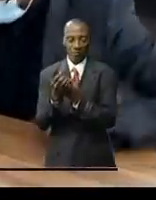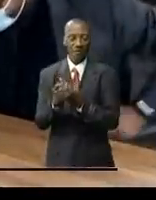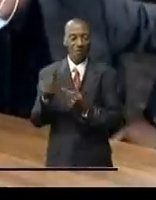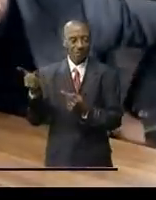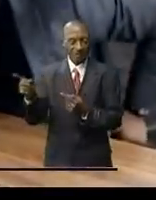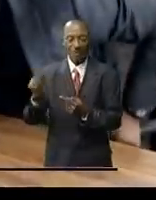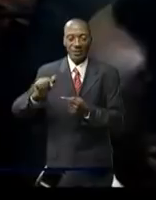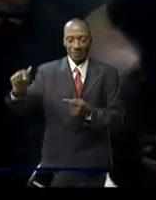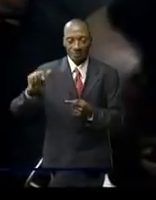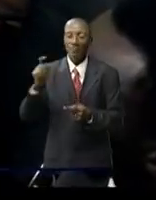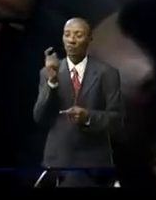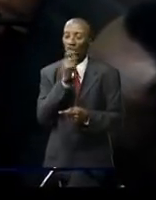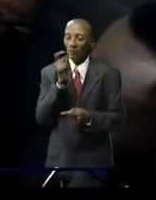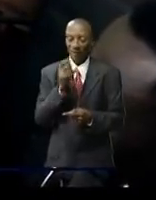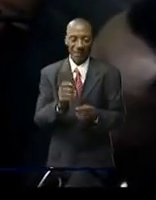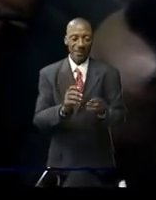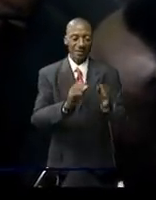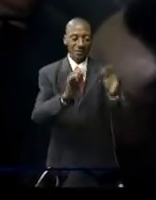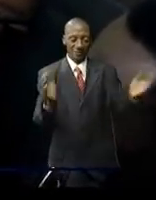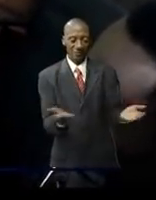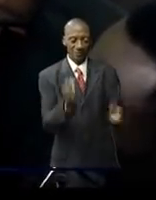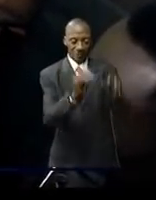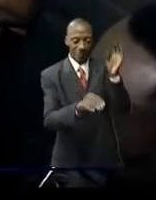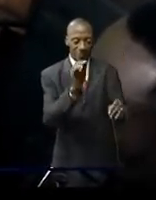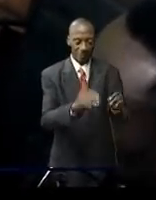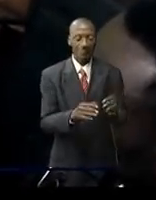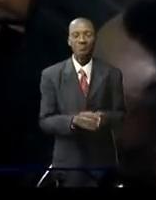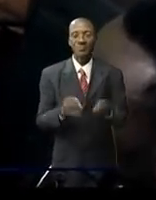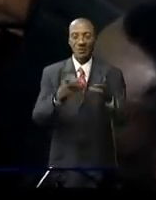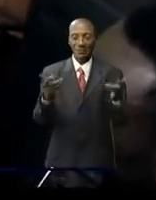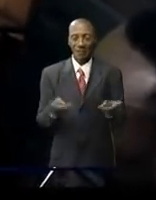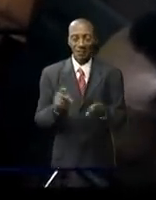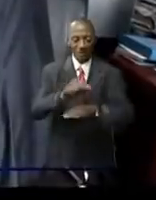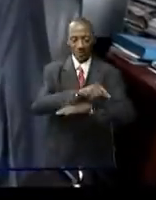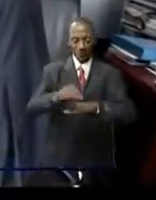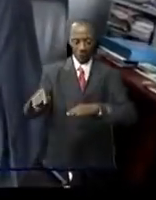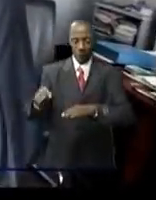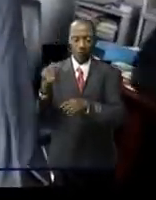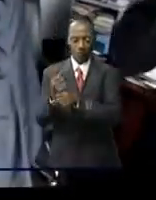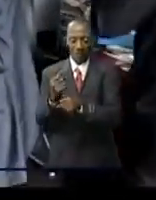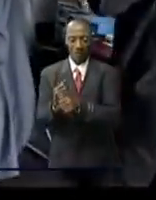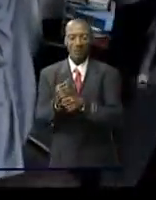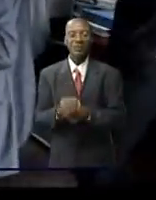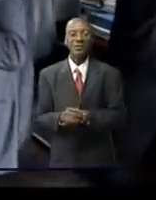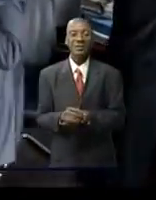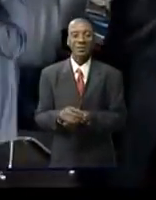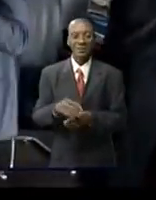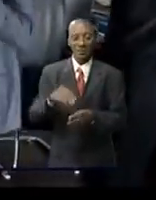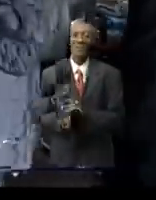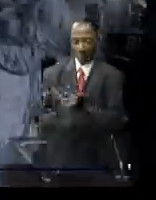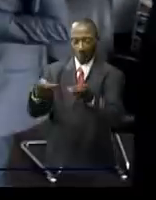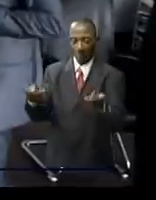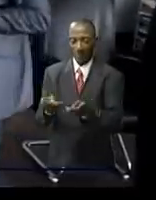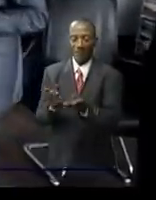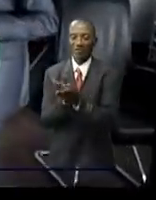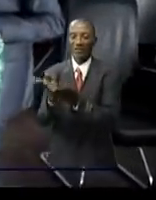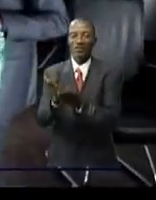fabriqués Trois sites ont été choisis Le bâtiment administratif La déventure de la faculté de médecine ainsi